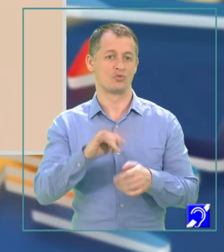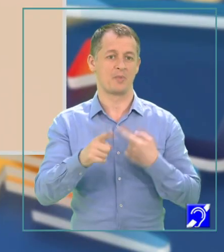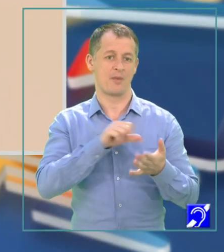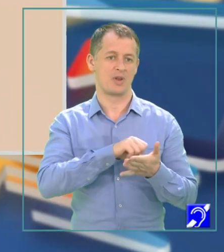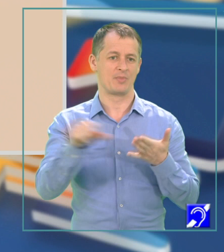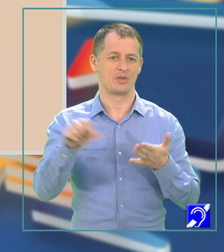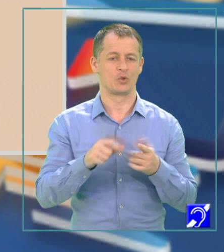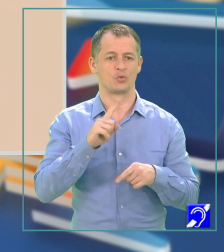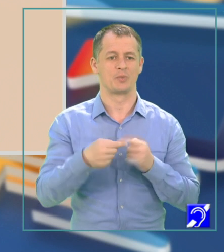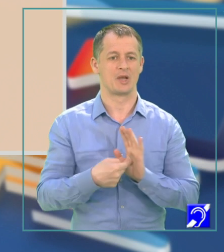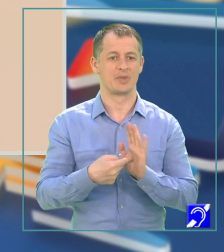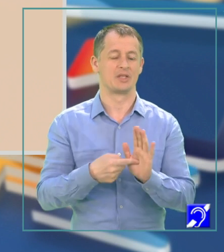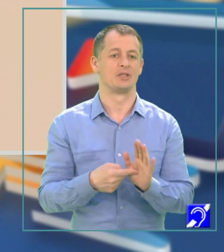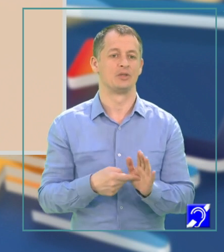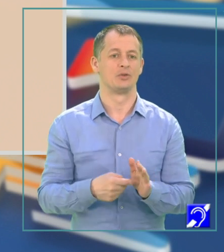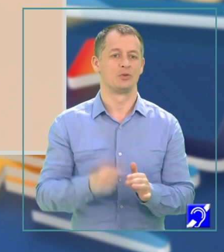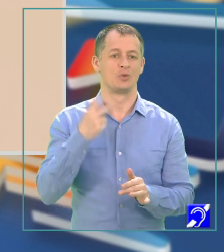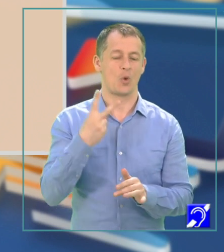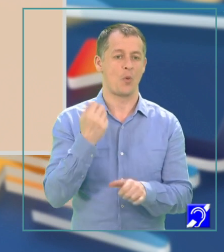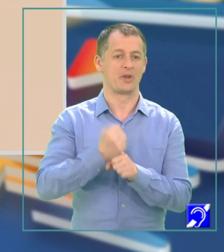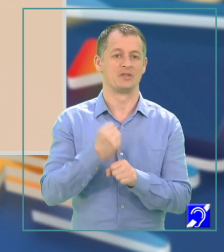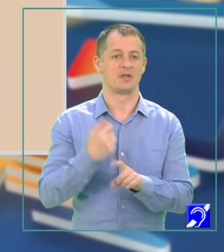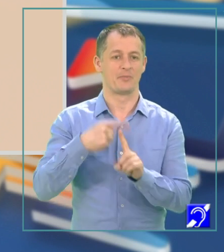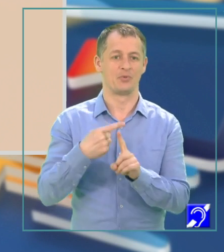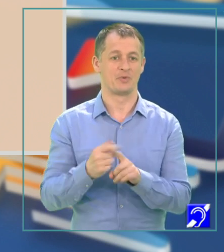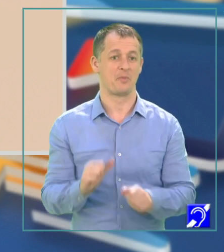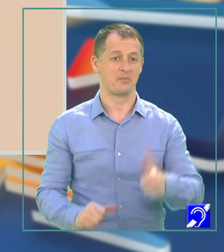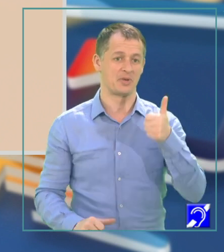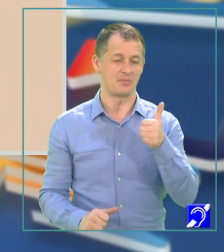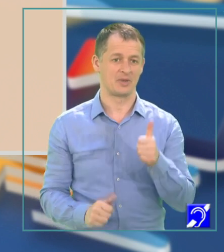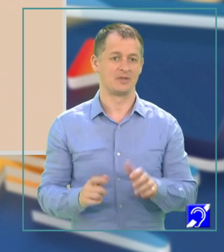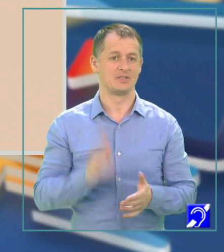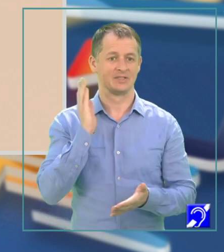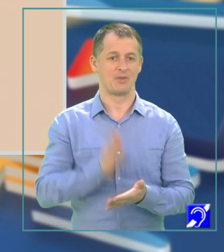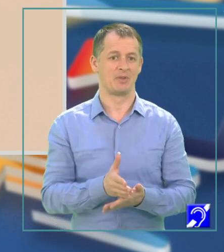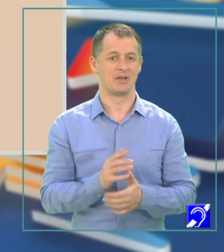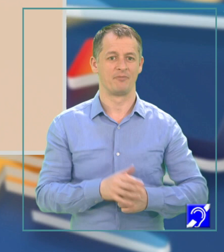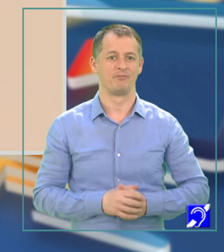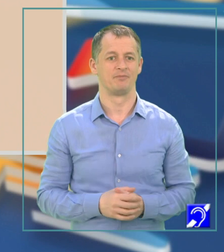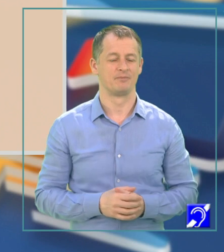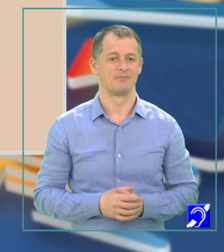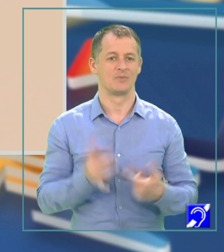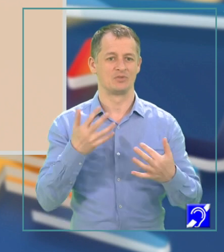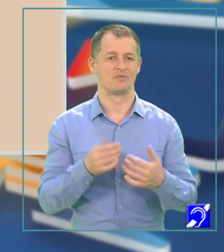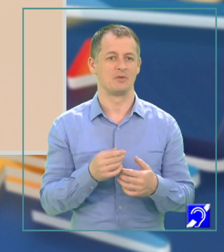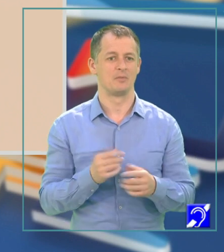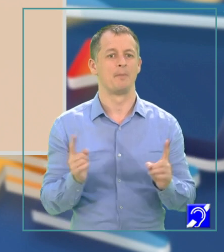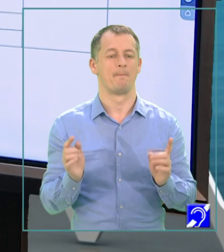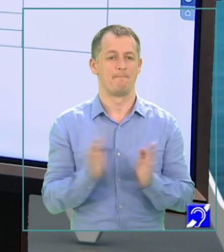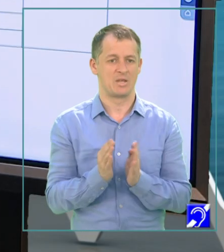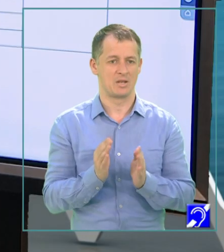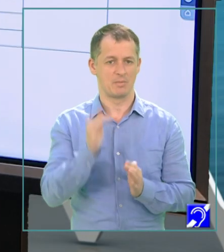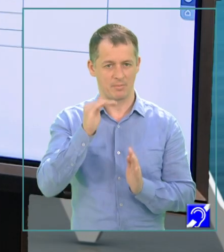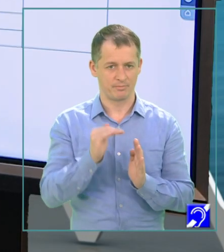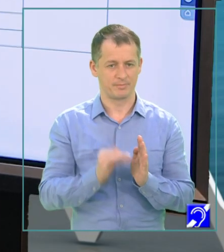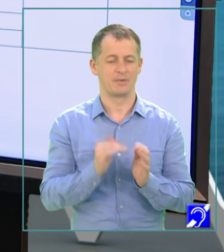și apar alte două operații în plus. Prima operație este stabilirea cifrei minime prin